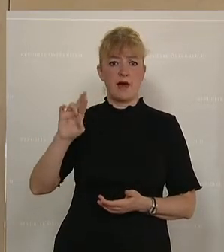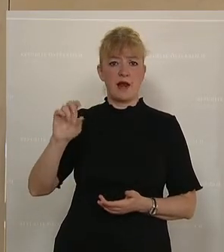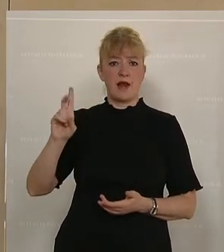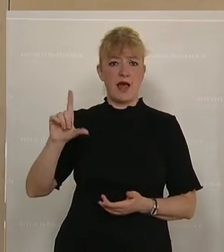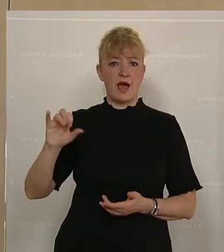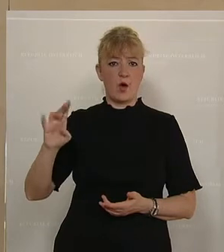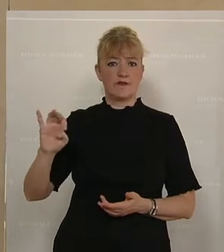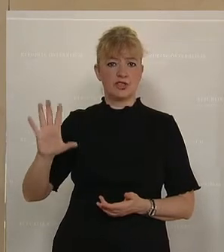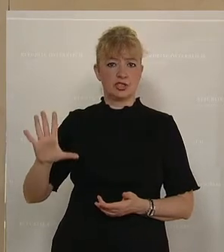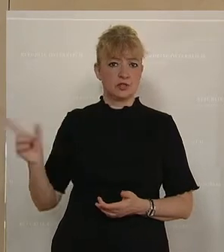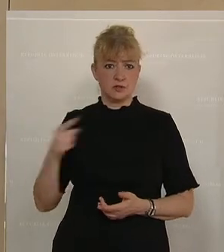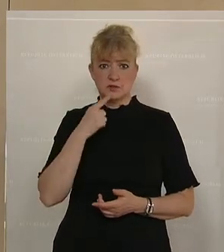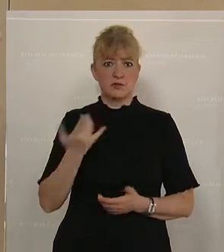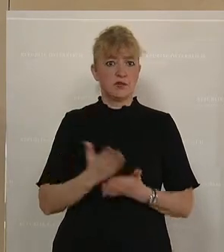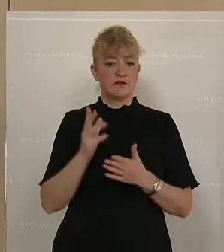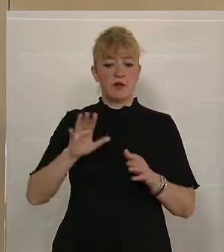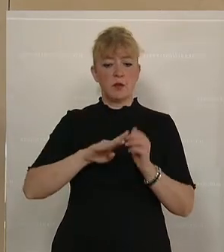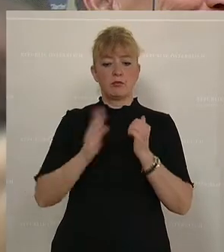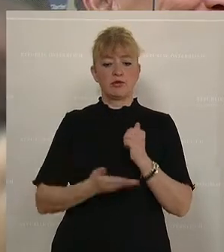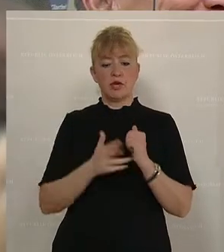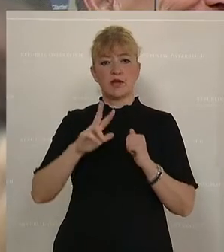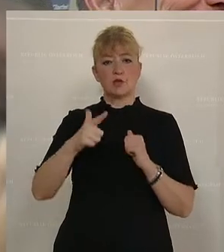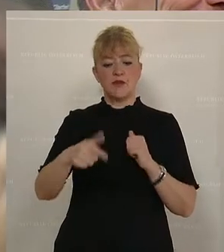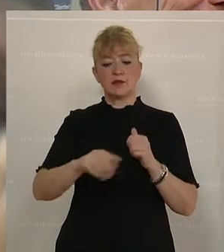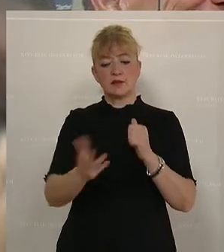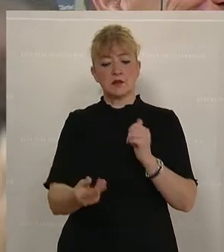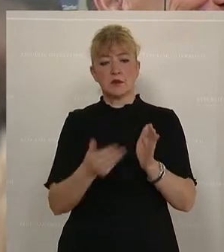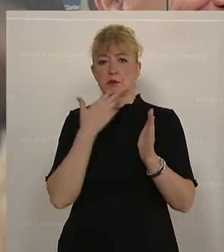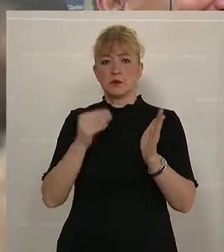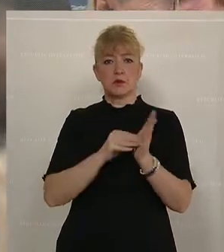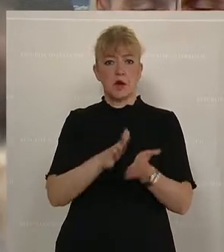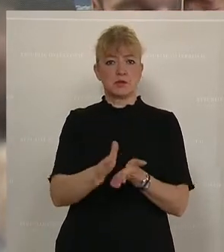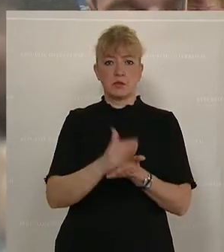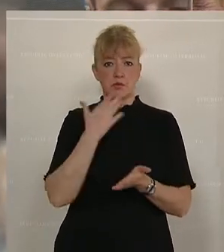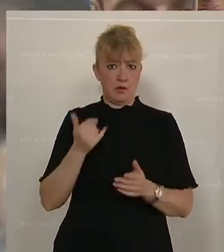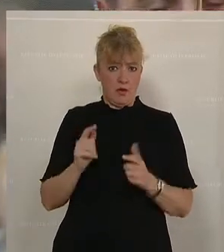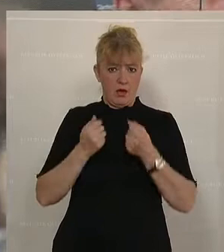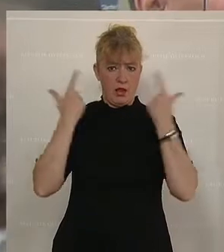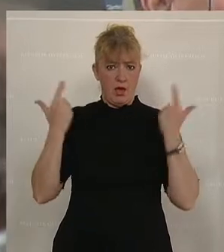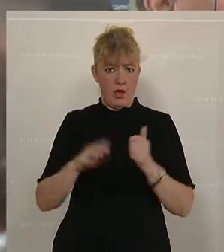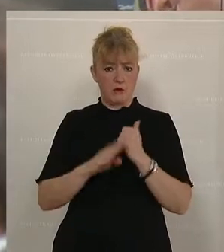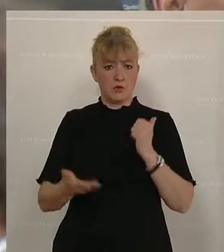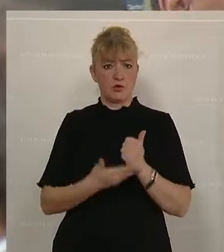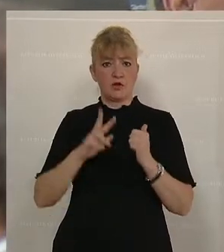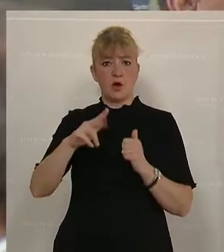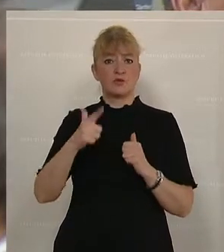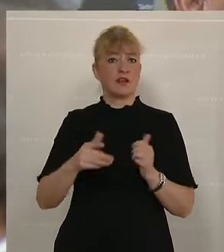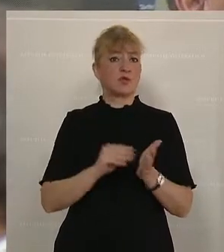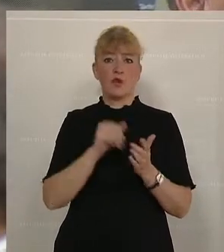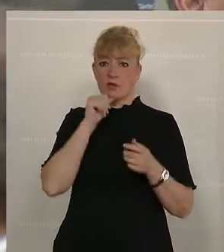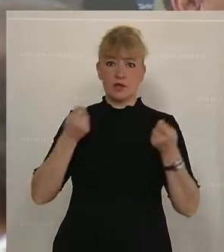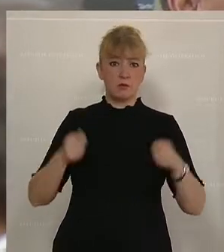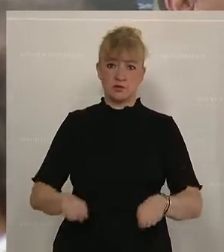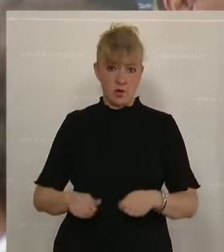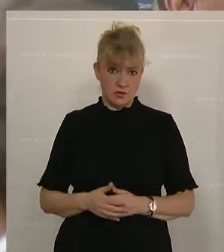2023 diese Mehrausgaben für die Pflege nicht vorgesehen sind. Ja, na klar, das Budget 2023 ist doch gar nicht beschlossen.